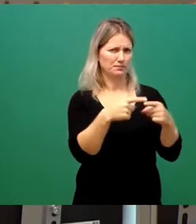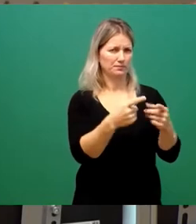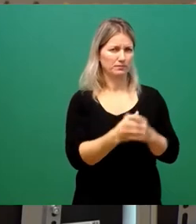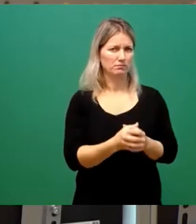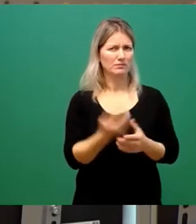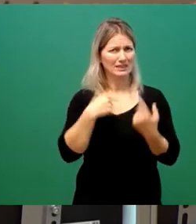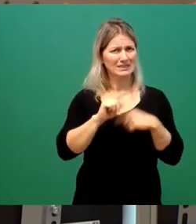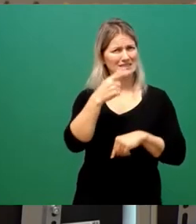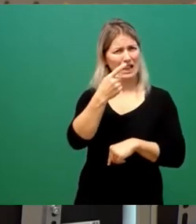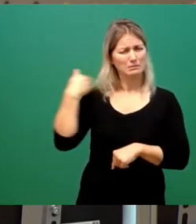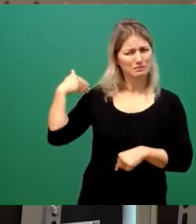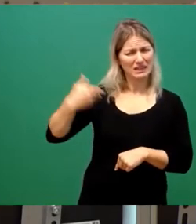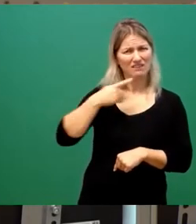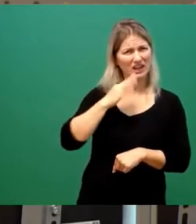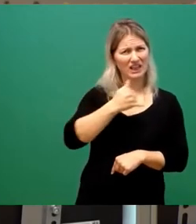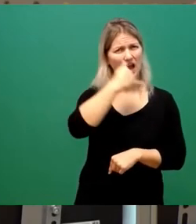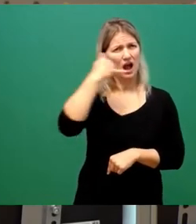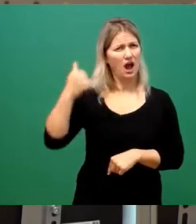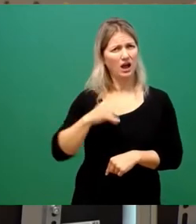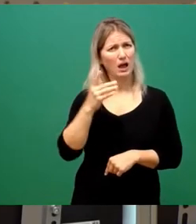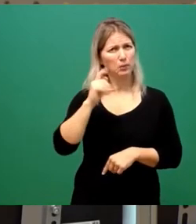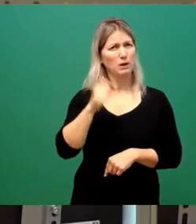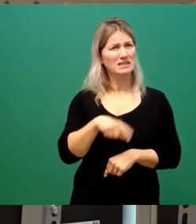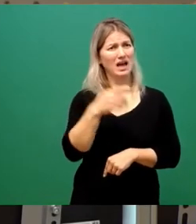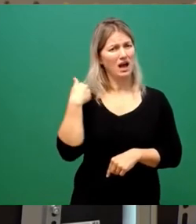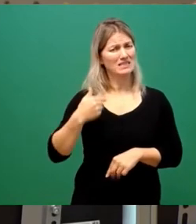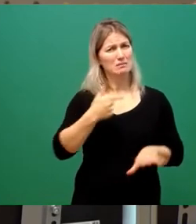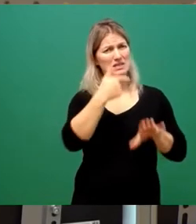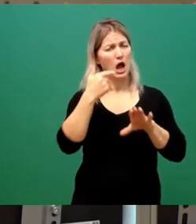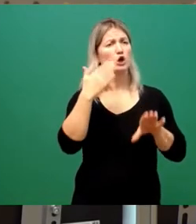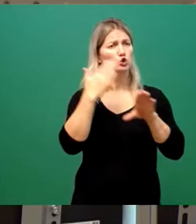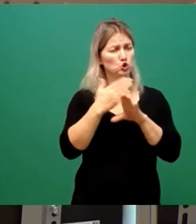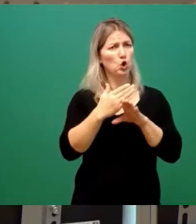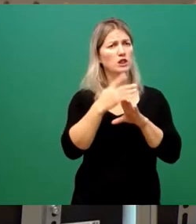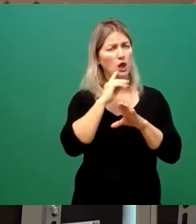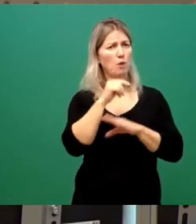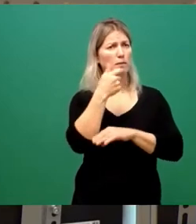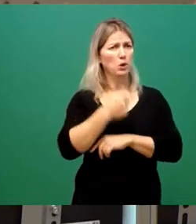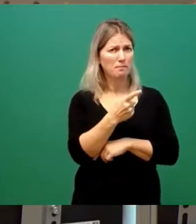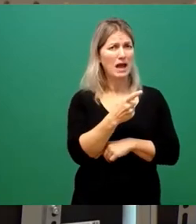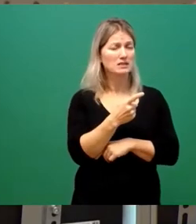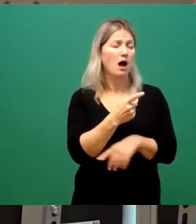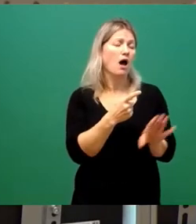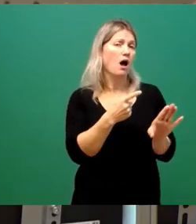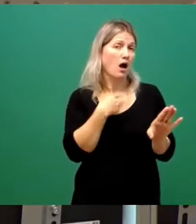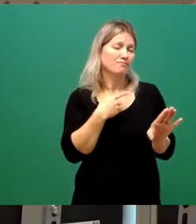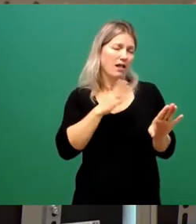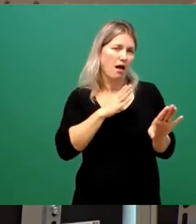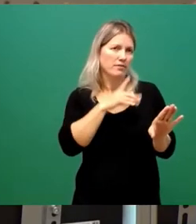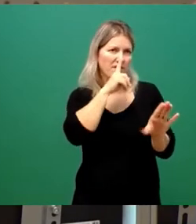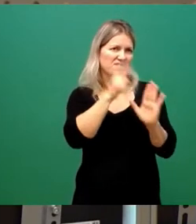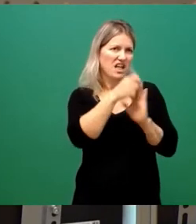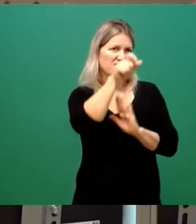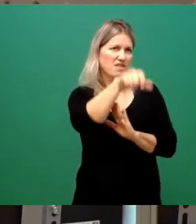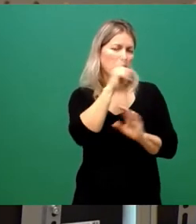Bürgermeister und Sie sind sieben Jahre Oberbürgermeister gewählt und ich sage leider Gottes wiedergewählt worden, aber das waren die Dresdnerinnen und Dresdner. Sie müssten es eigentlich